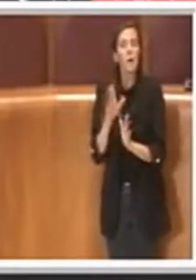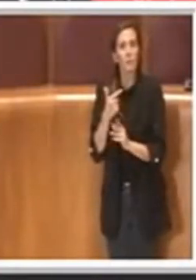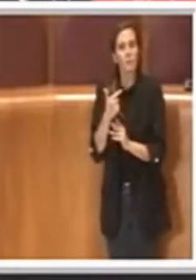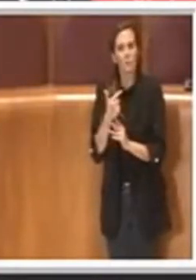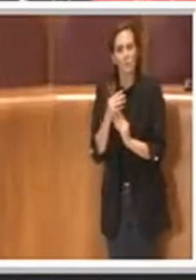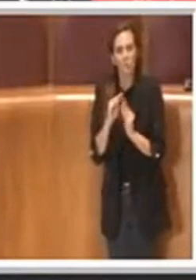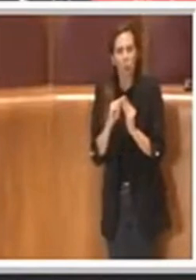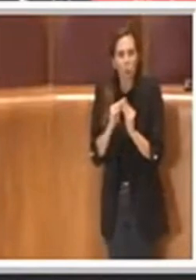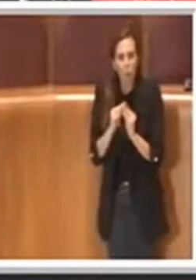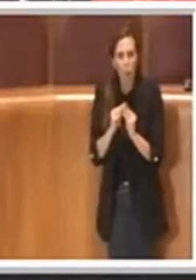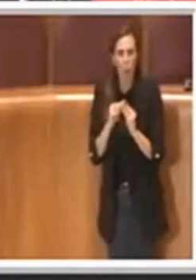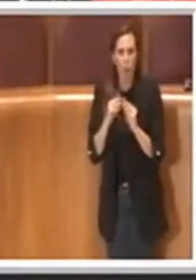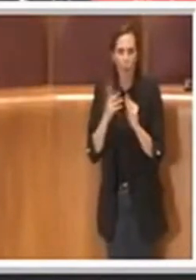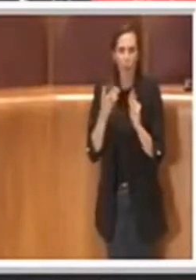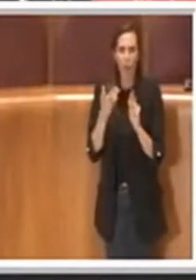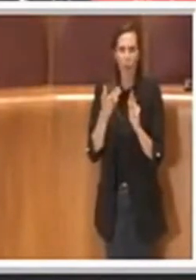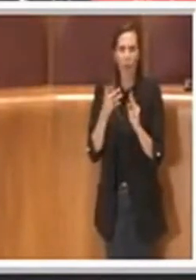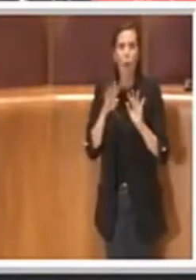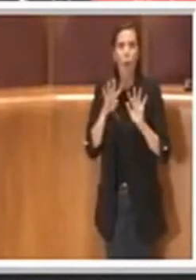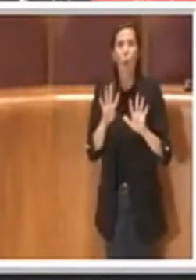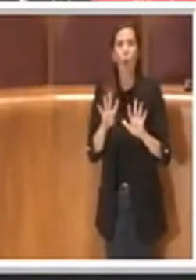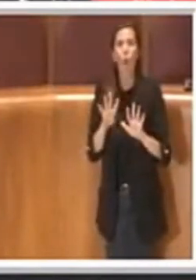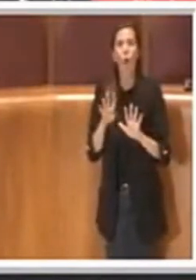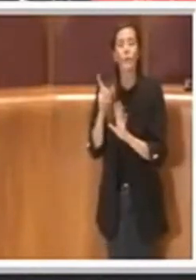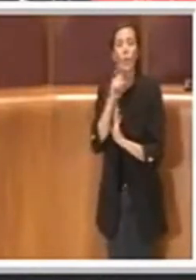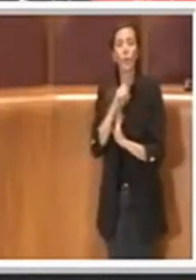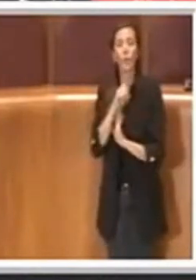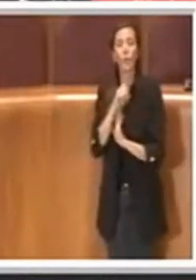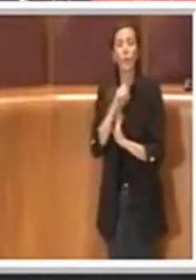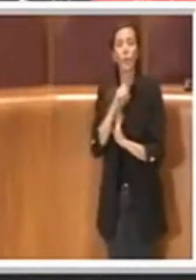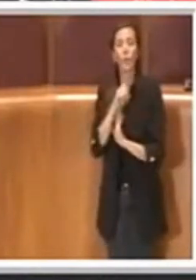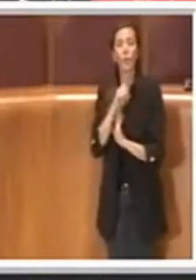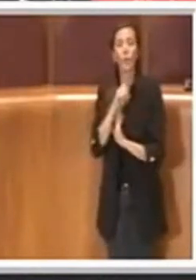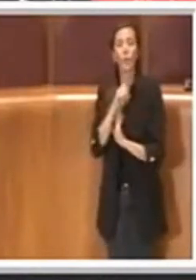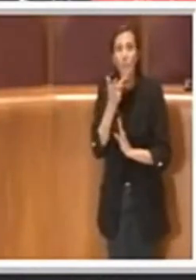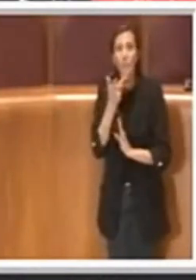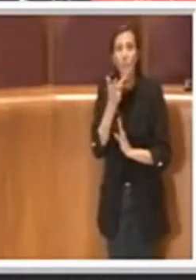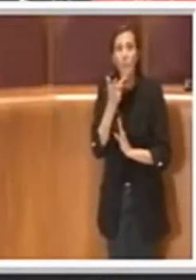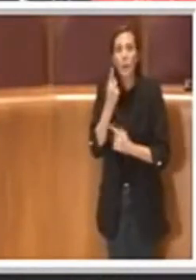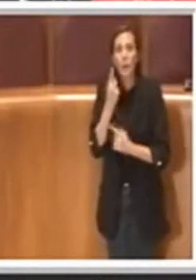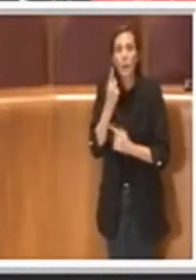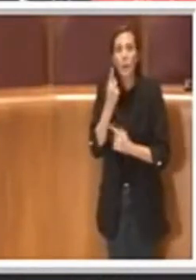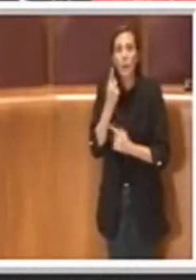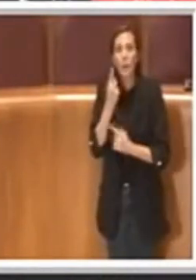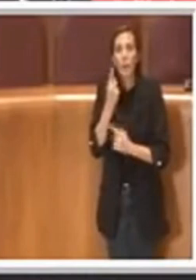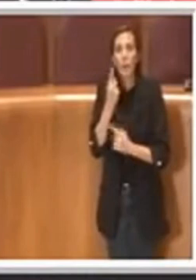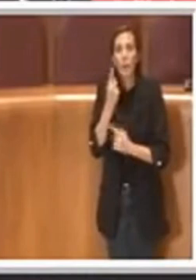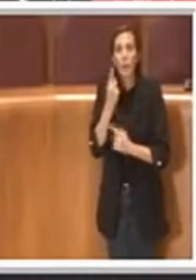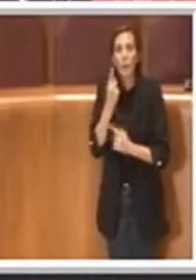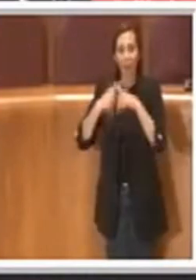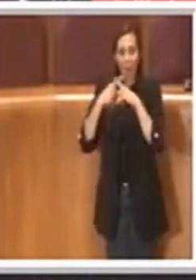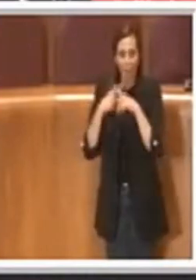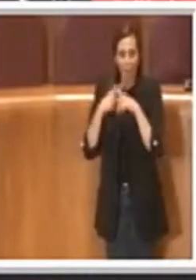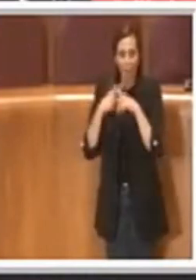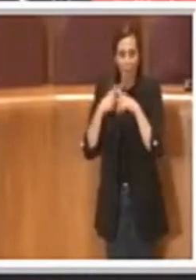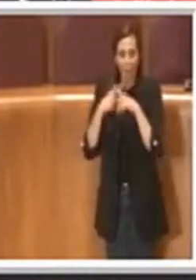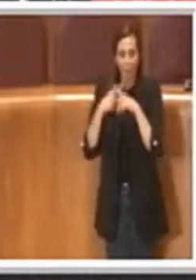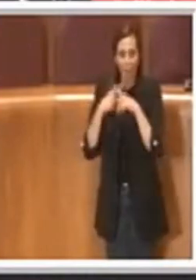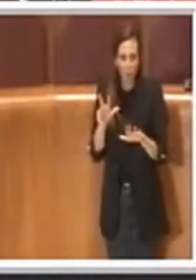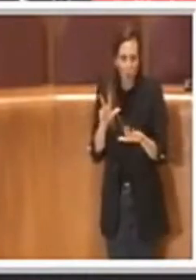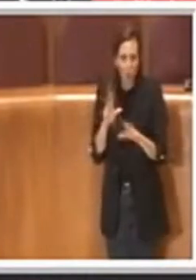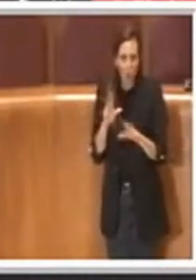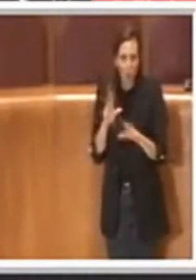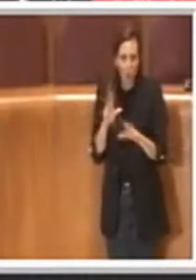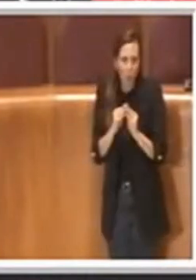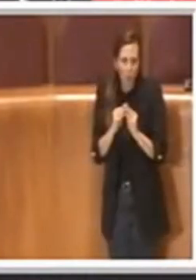giorni, insomma, il carattere ruggente ex articolo 58 della mozione conferma questa cosa, ci si chiede